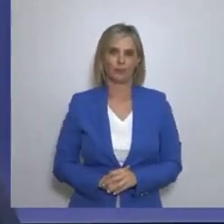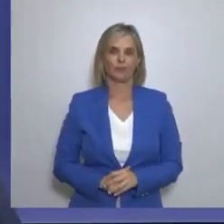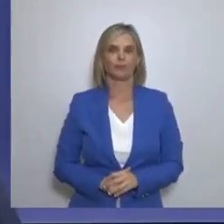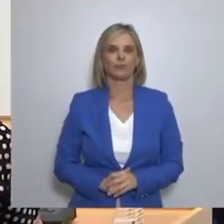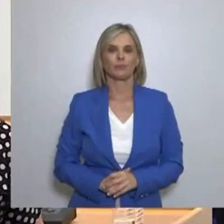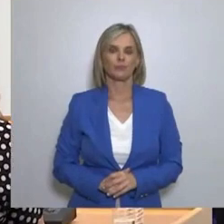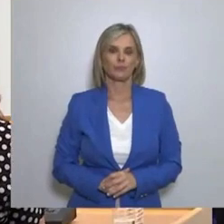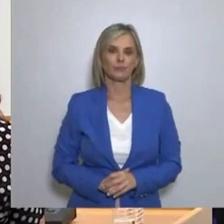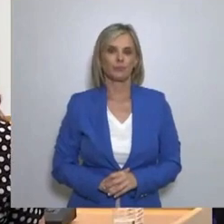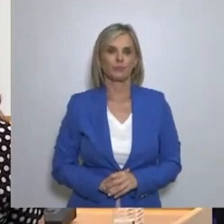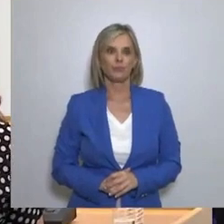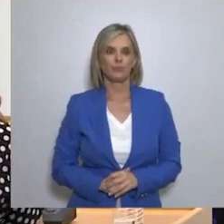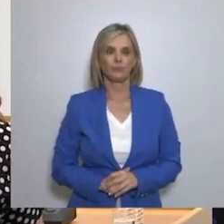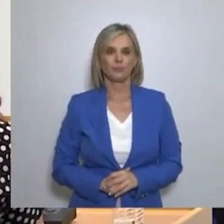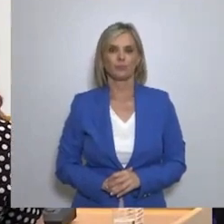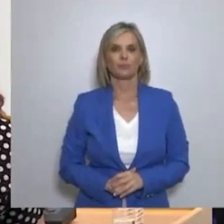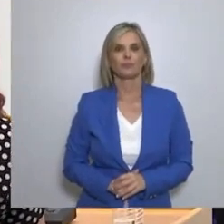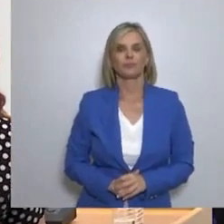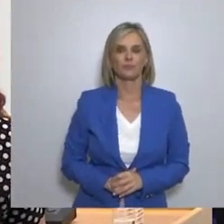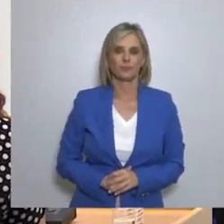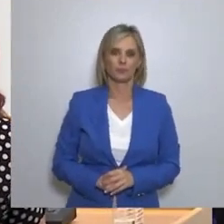Επόμενη ερώτηση Ναι